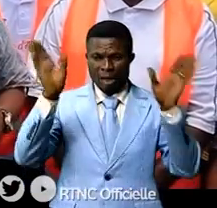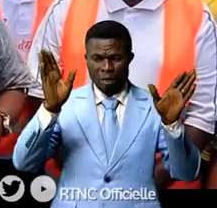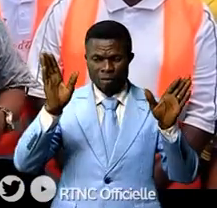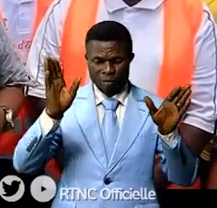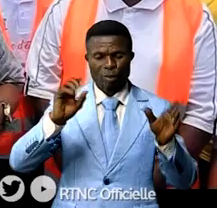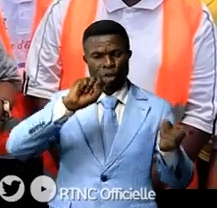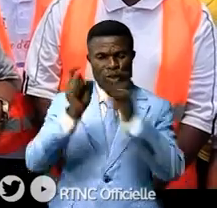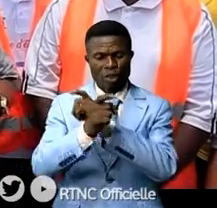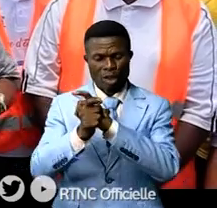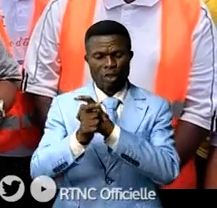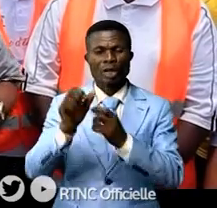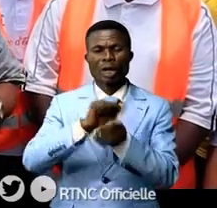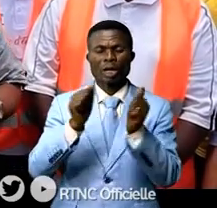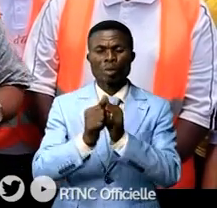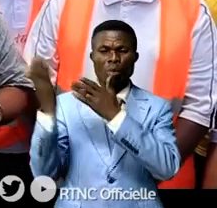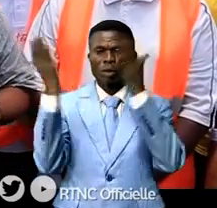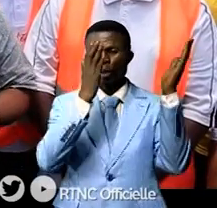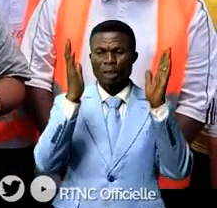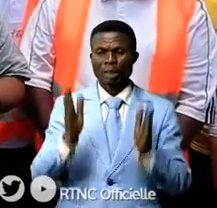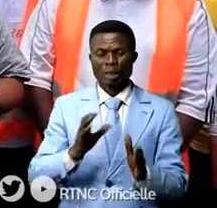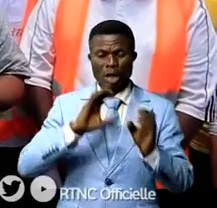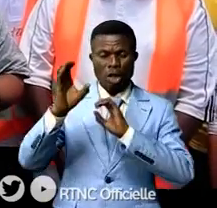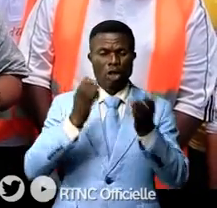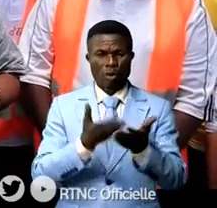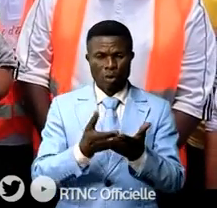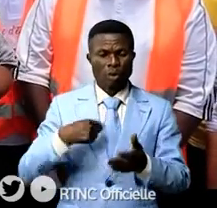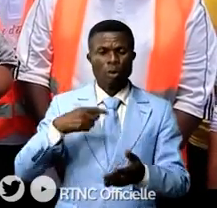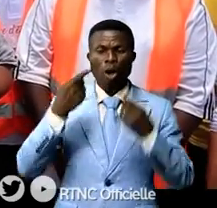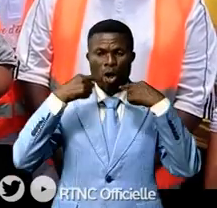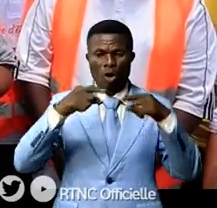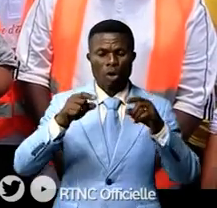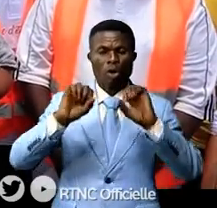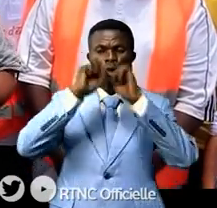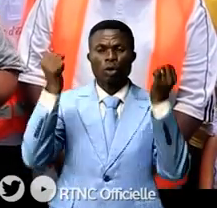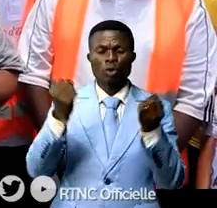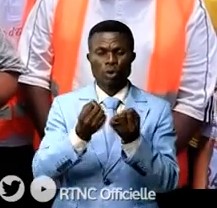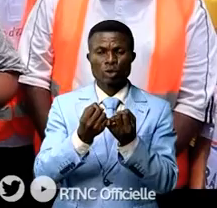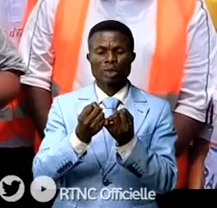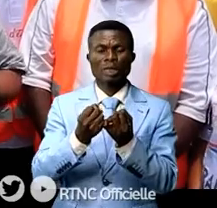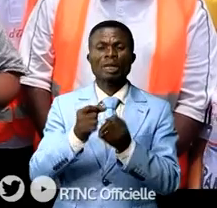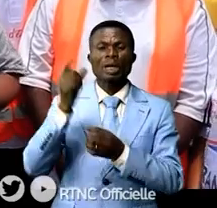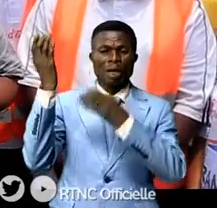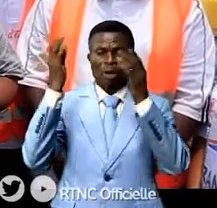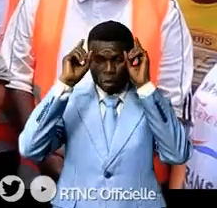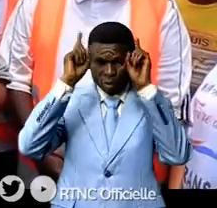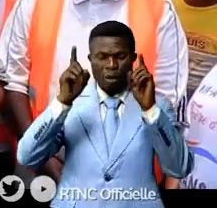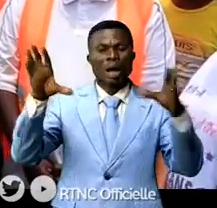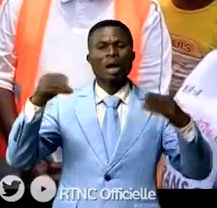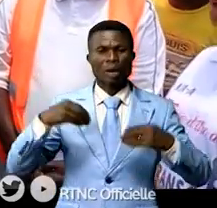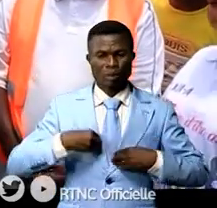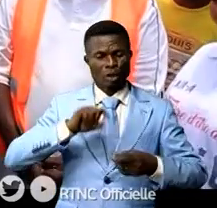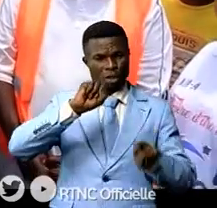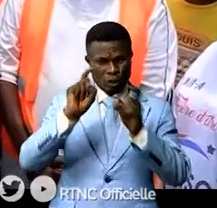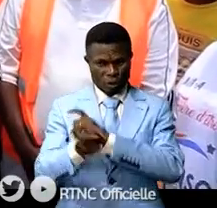moderniser le secteur de transport et voie de communication. Nous nous adressons à la société Transco de pouvoir accepter le